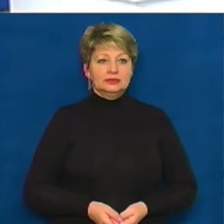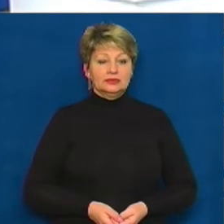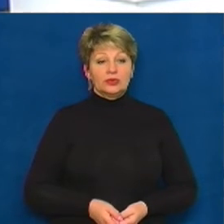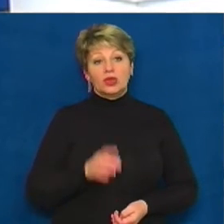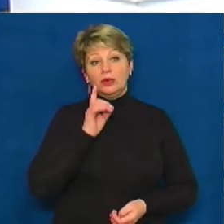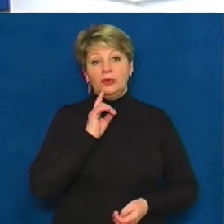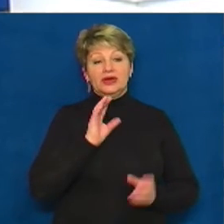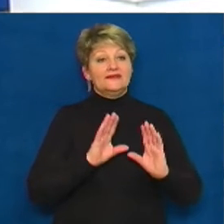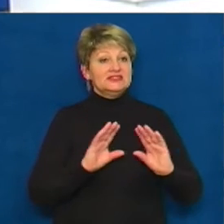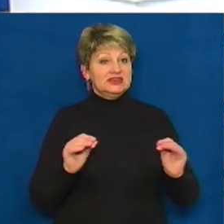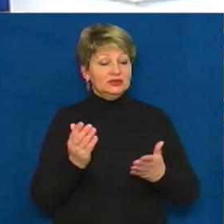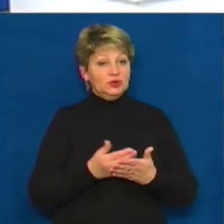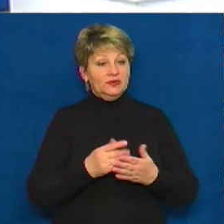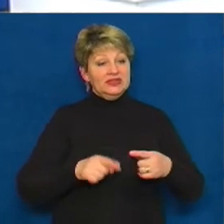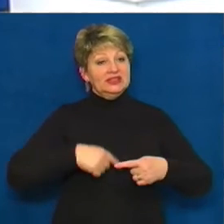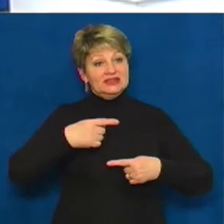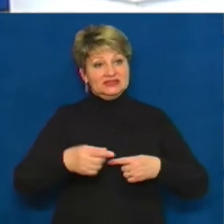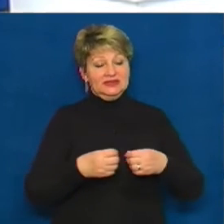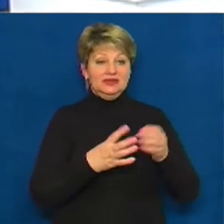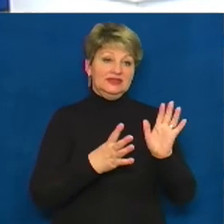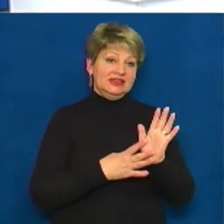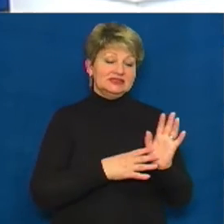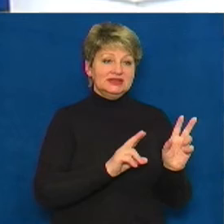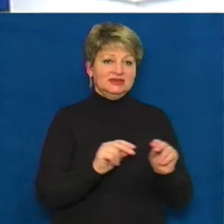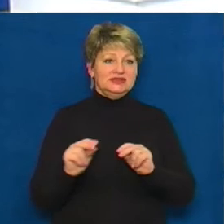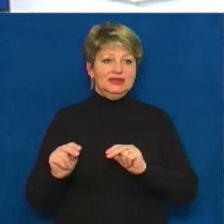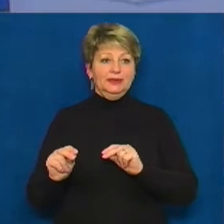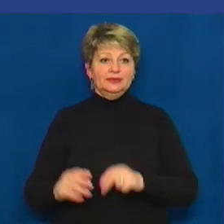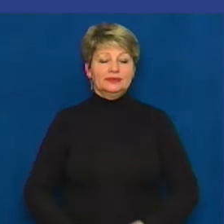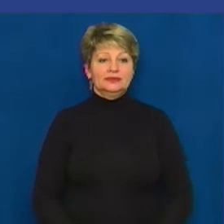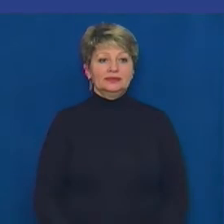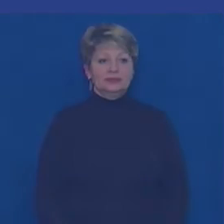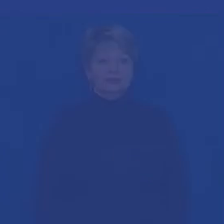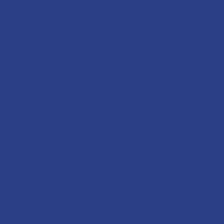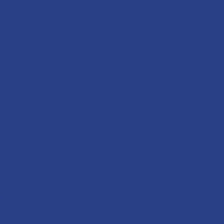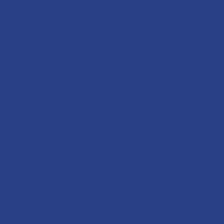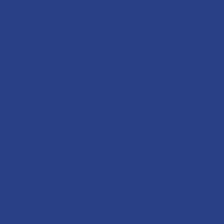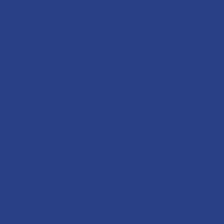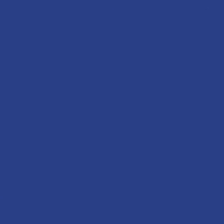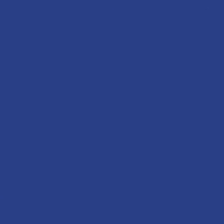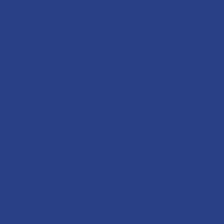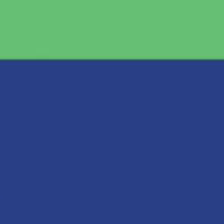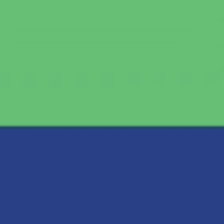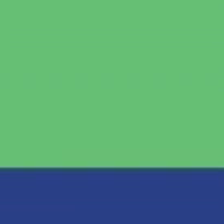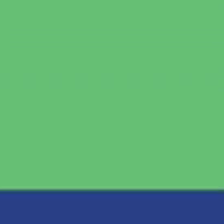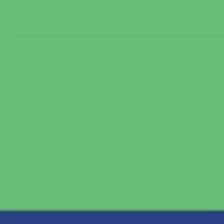І наразі це всі новини. Наступний випуск о 19. Тоді побачимось. Наступний випуск.